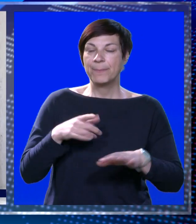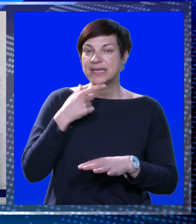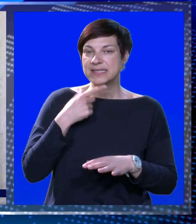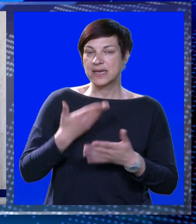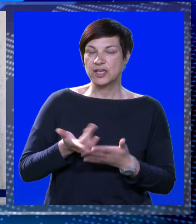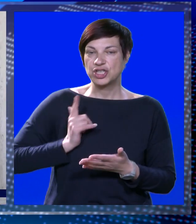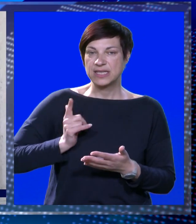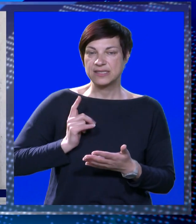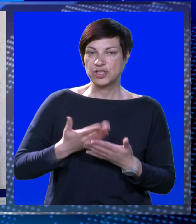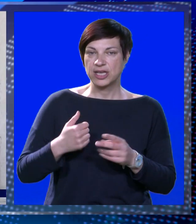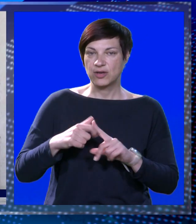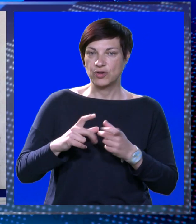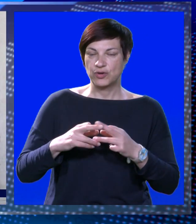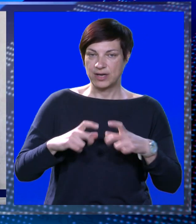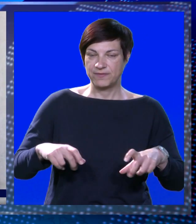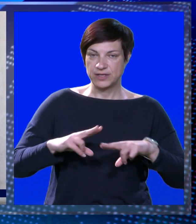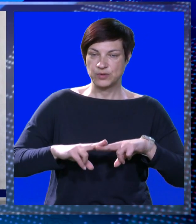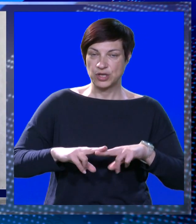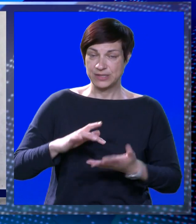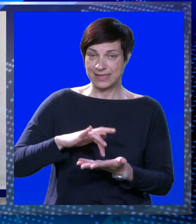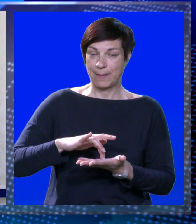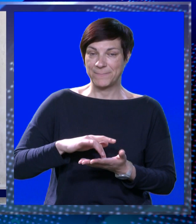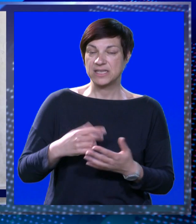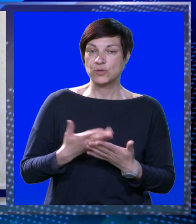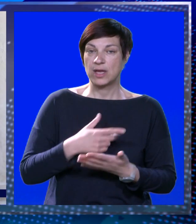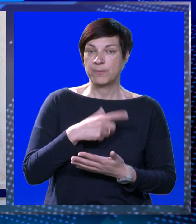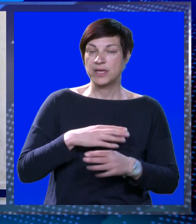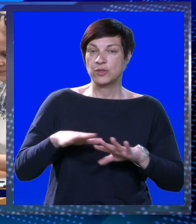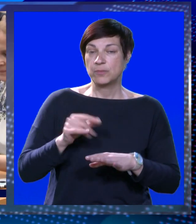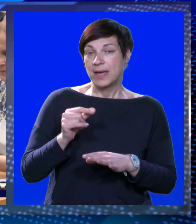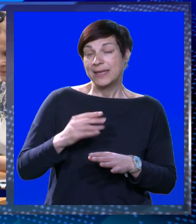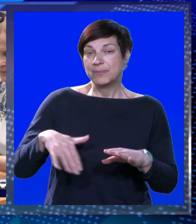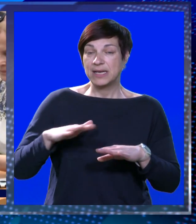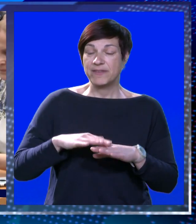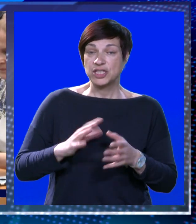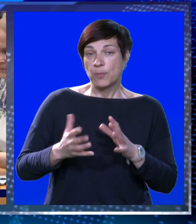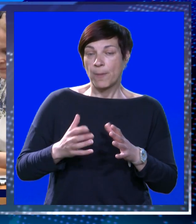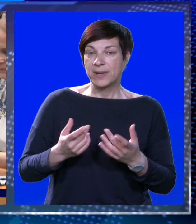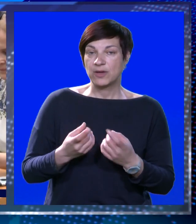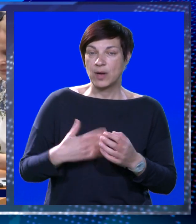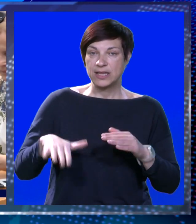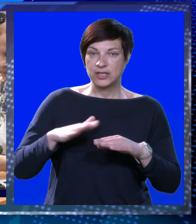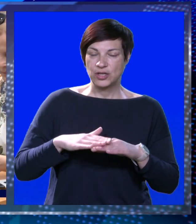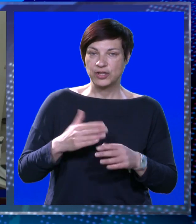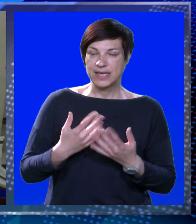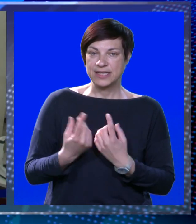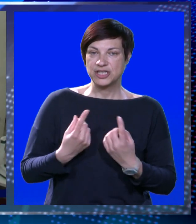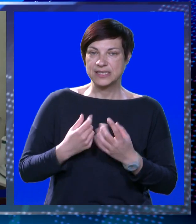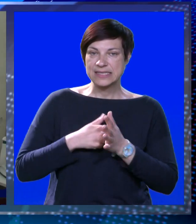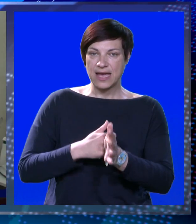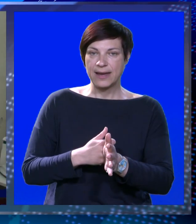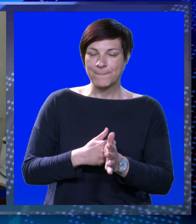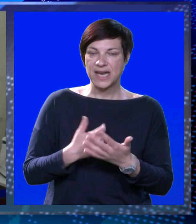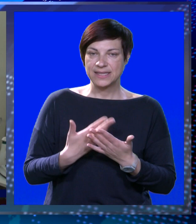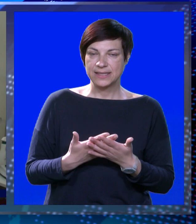Ministar Isiće kako se očekuje da će koronavirus ostati trajno prisutan u populaciji u manjem ili većem intenzitetu, a dodaje kako će se